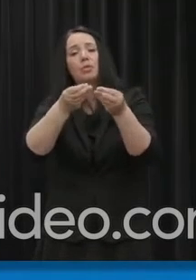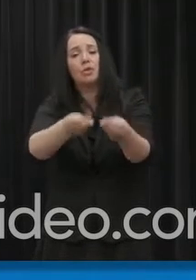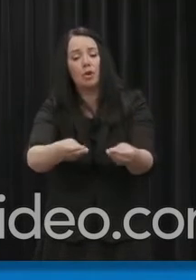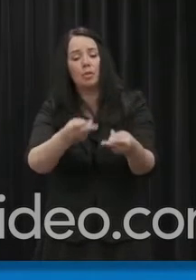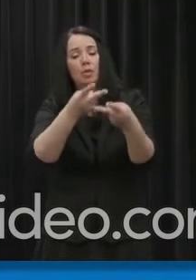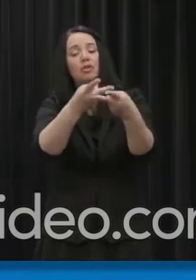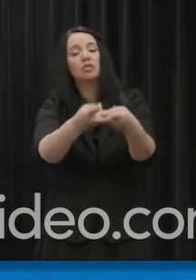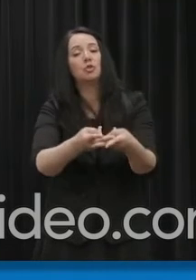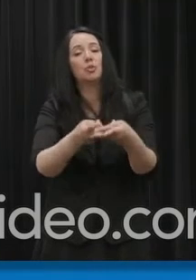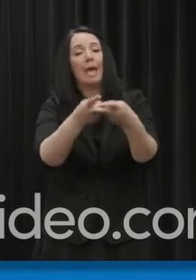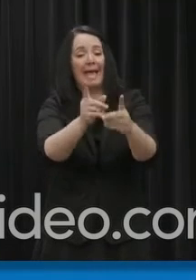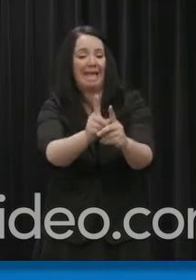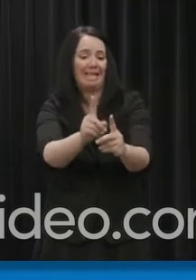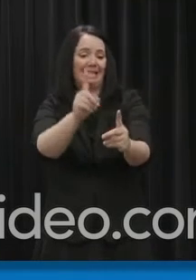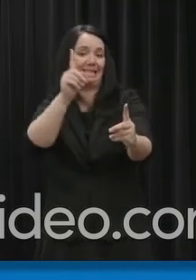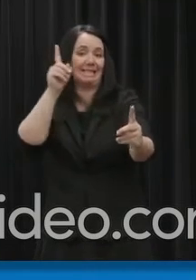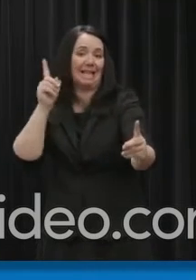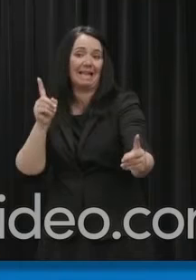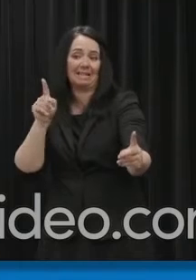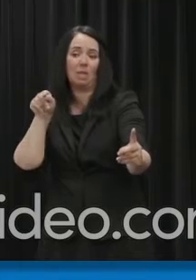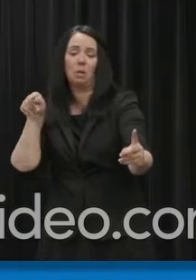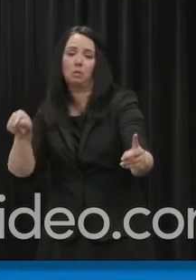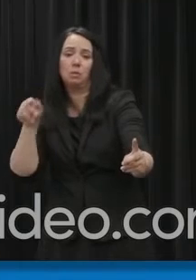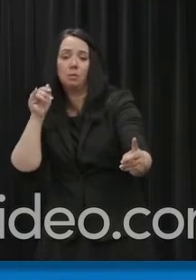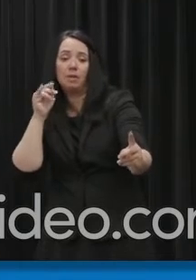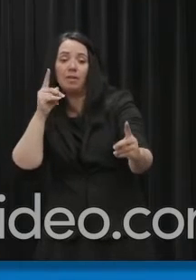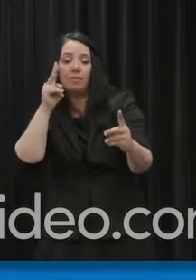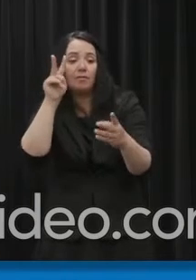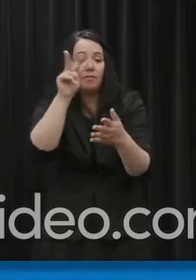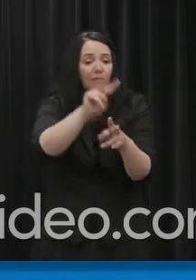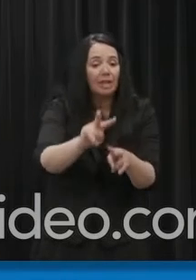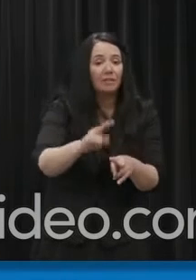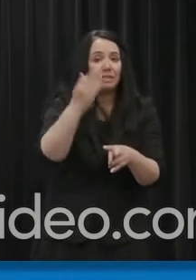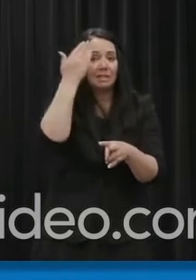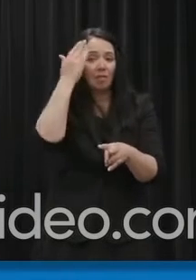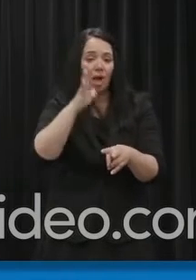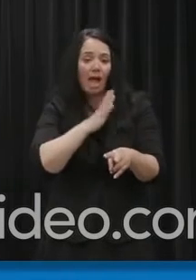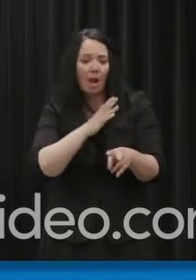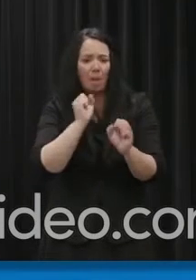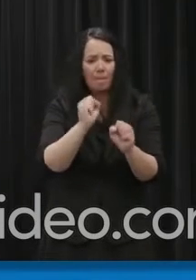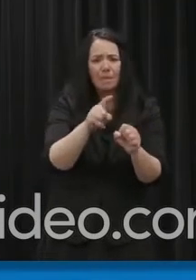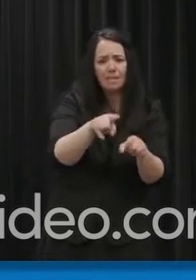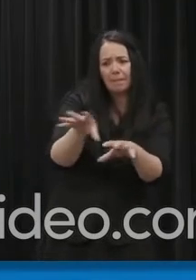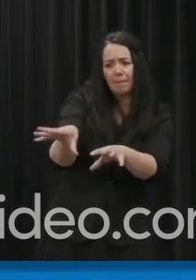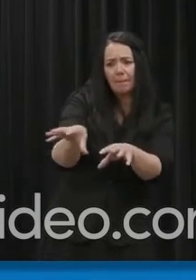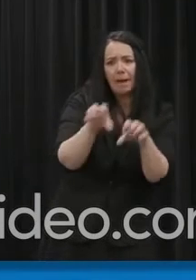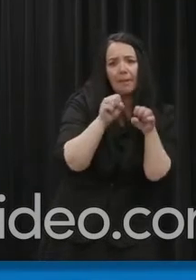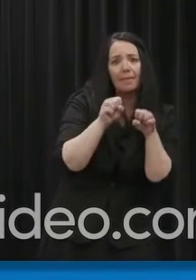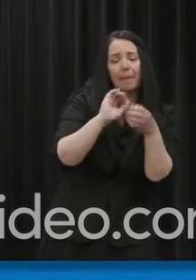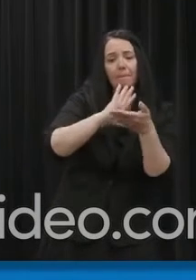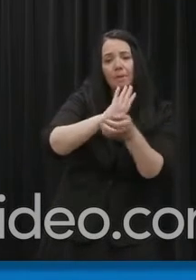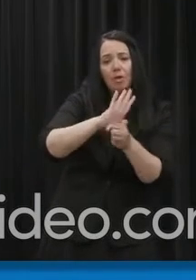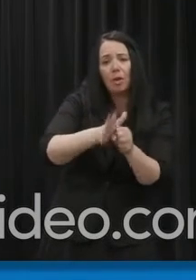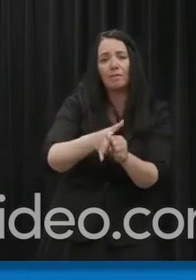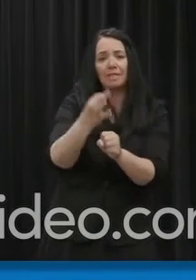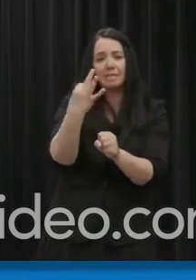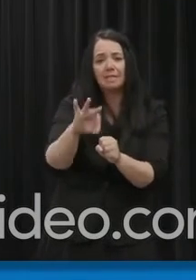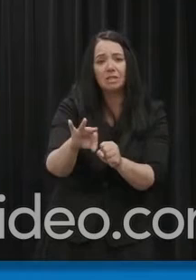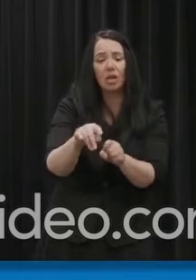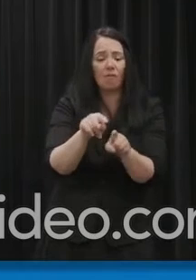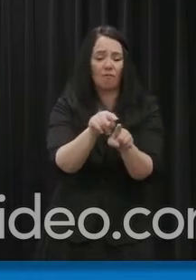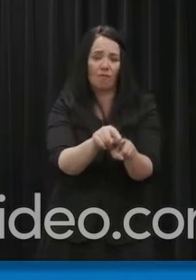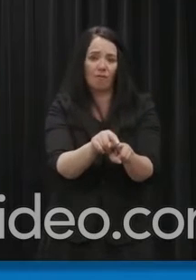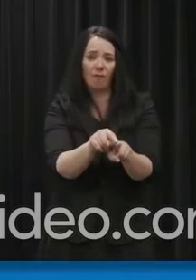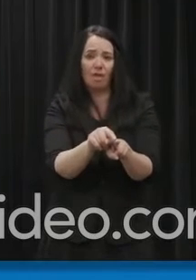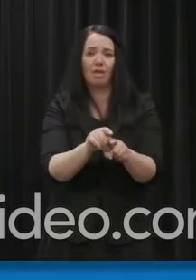effectuant des vérifications auprès des patients pour déterminer s'ils sont à risque d'avoir contracté la COVID-19. Comme c'est le cas